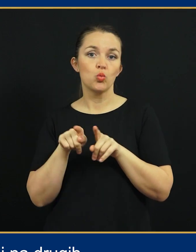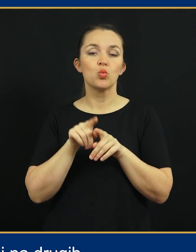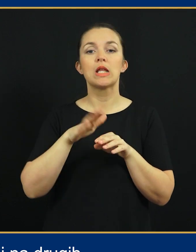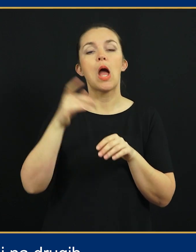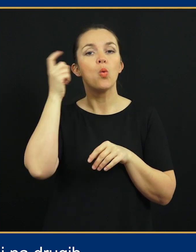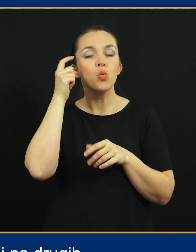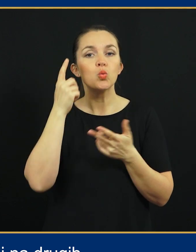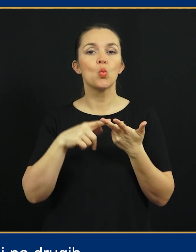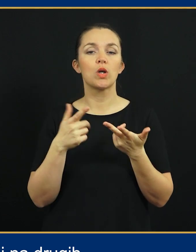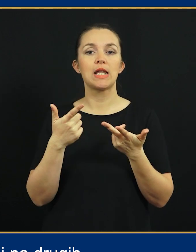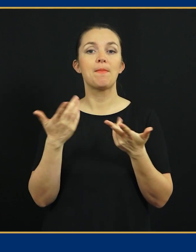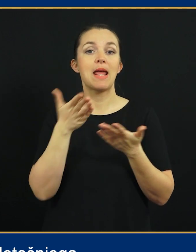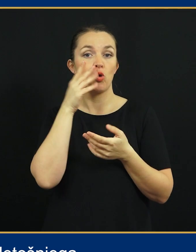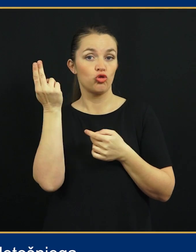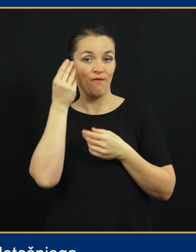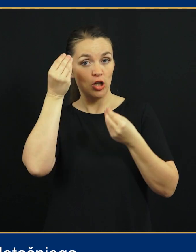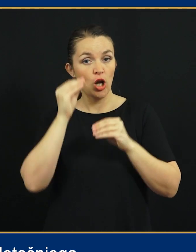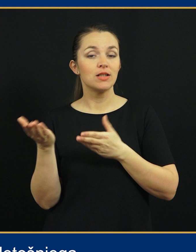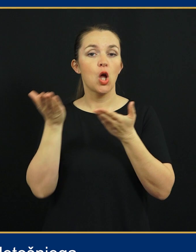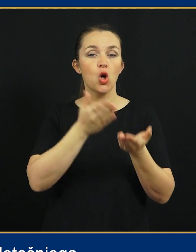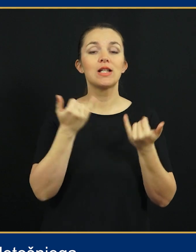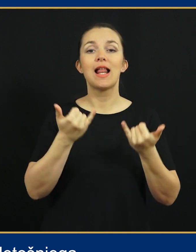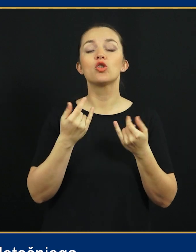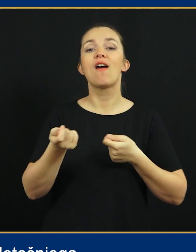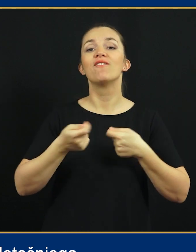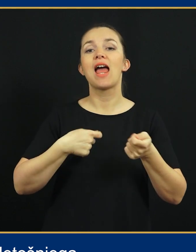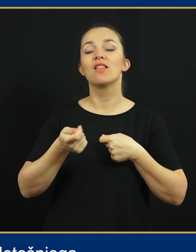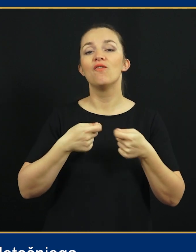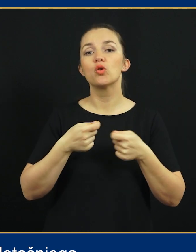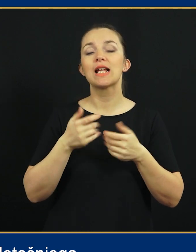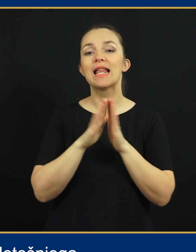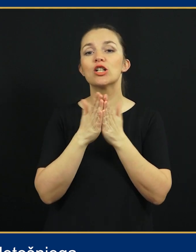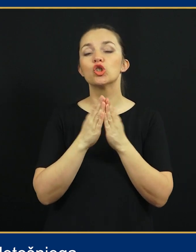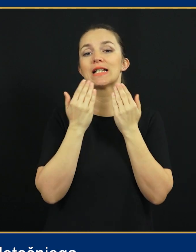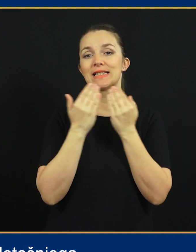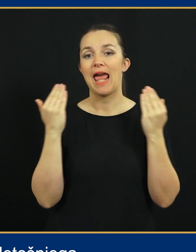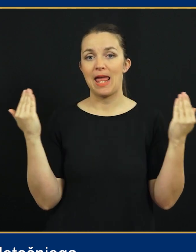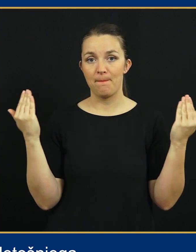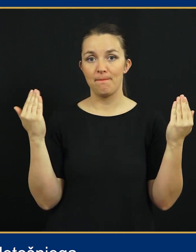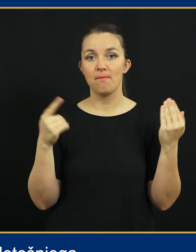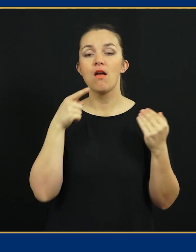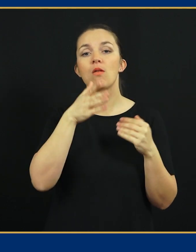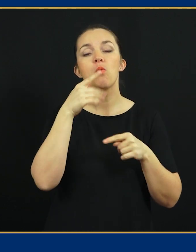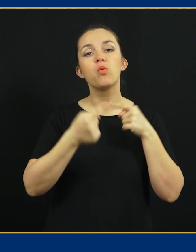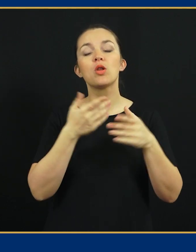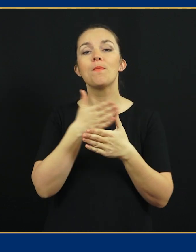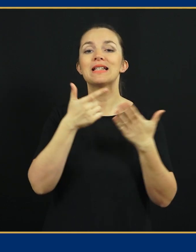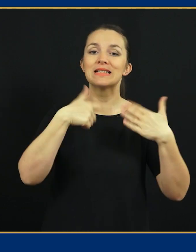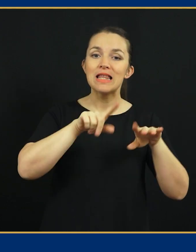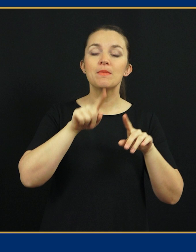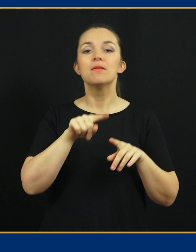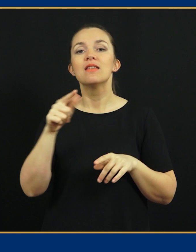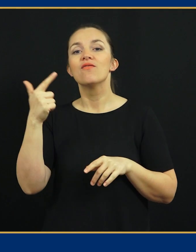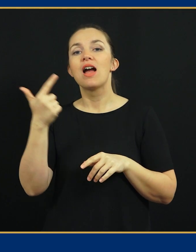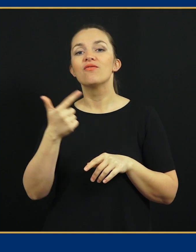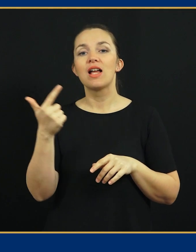med drugim tudi na kulturnem, kjer bo Slovenija častna gostja letošnjega frankfurtskega knjižnega sejma, ki bo potekal med